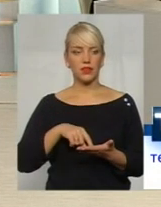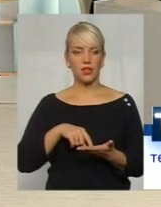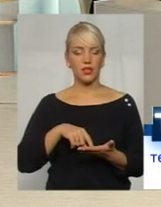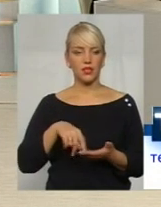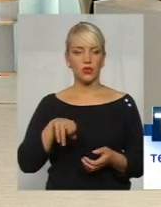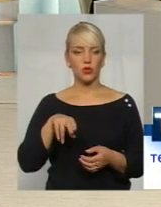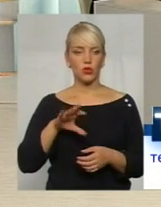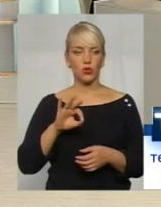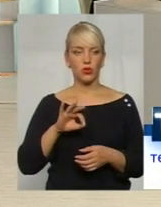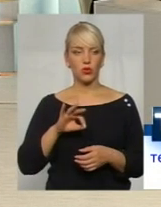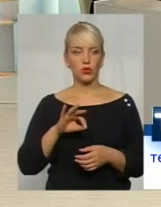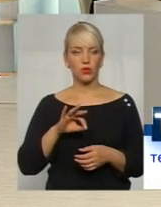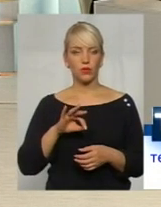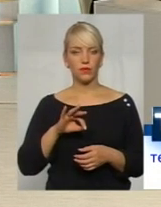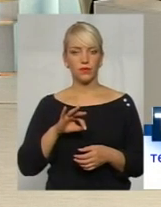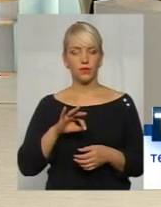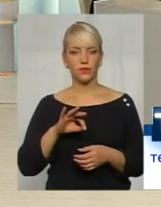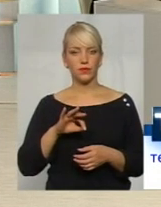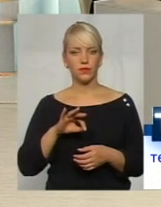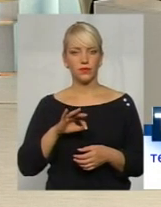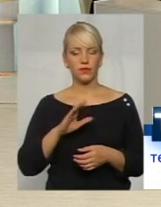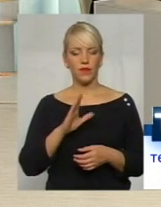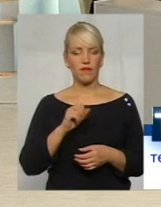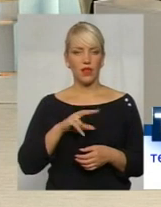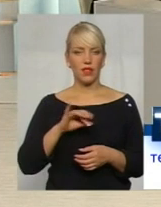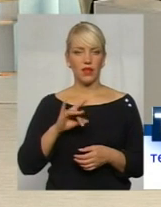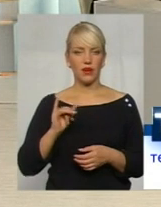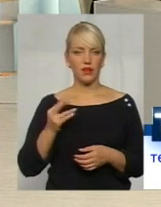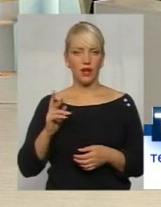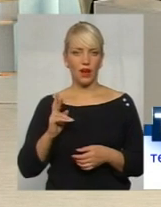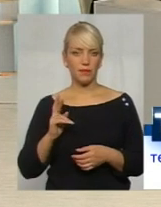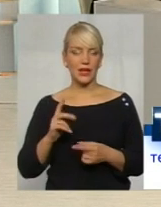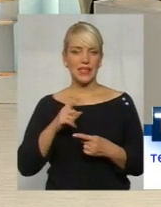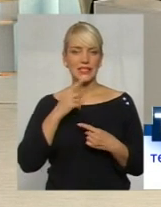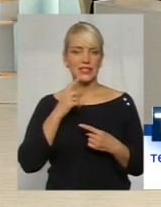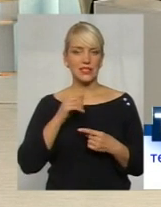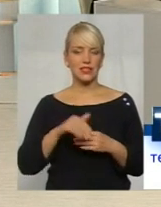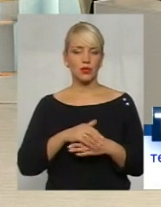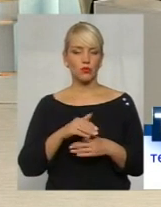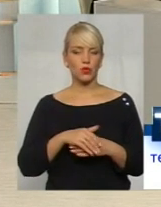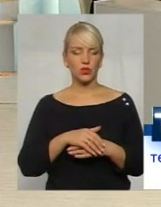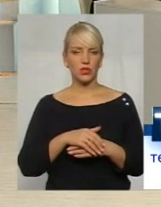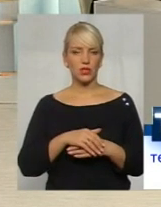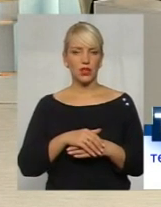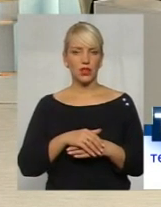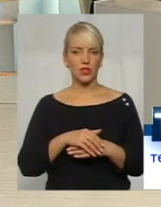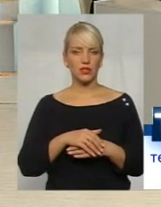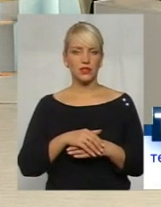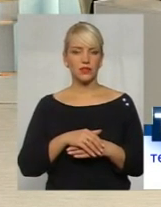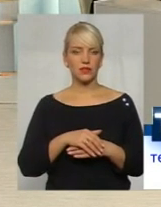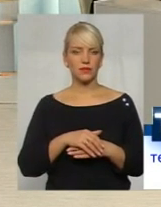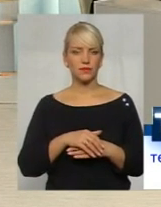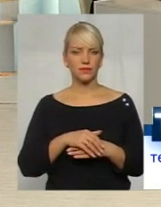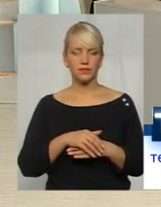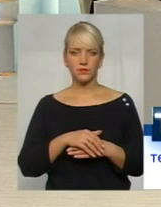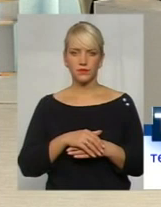про... Пане Валерія. Пане Валерія. Добрый вечір. А як реагирует ваша поліція за анализами